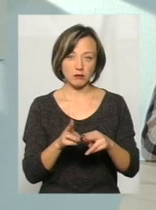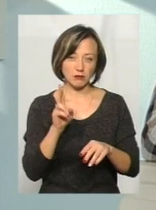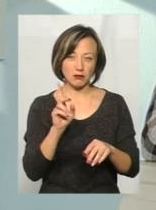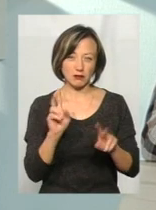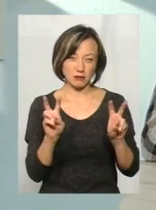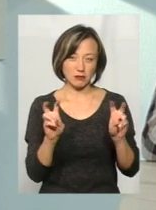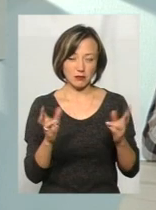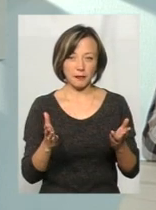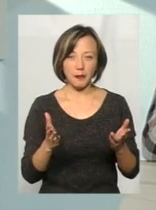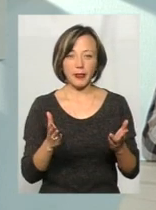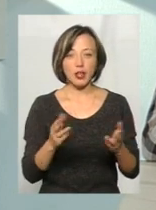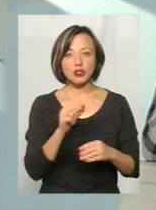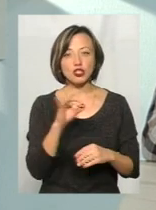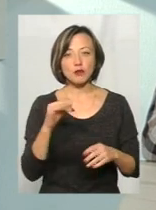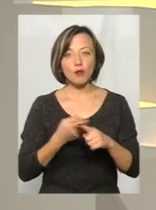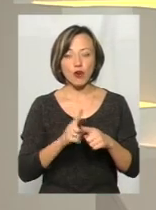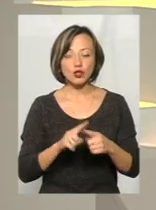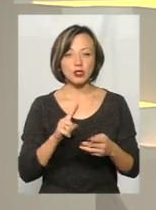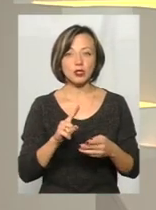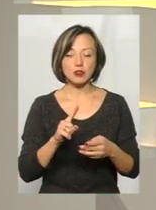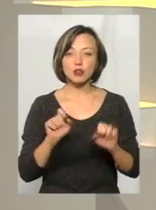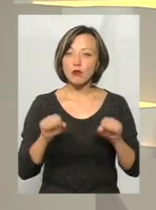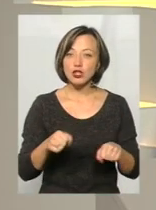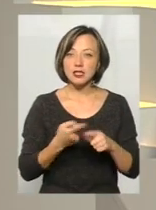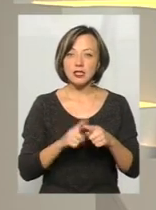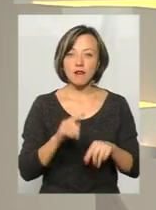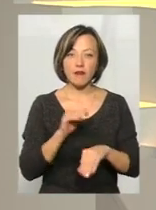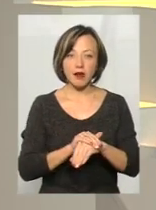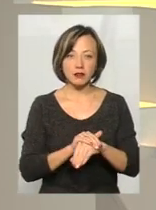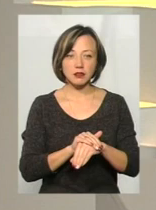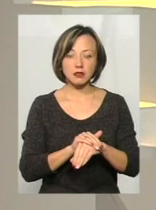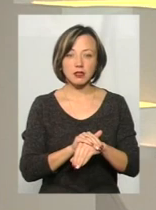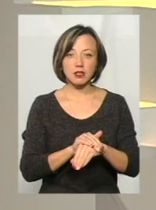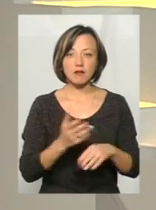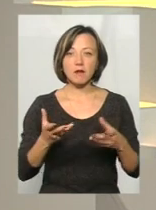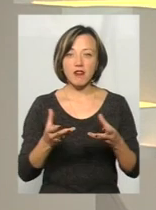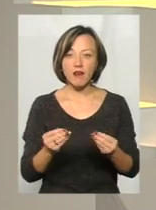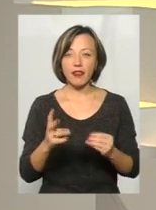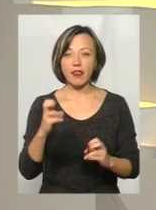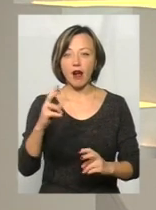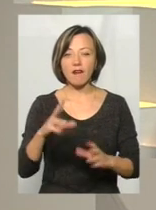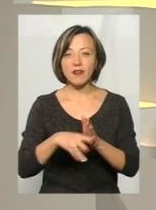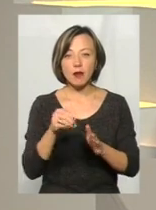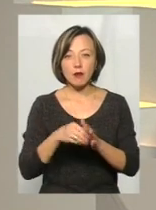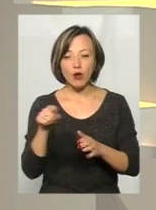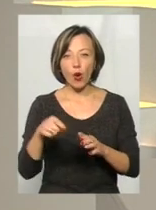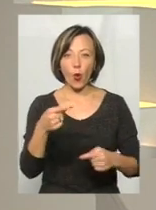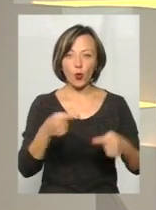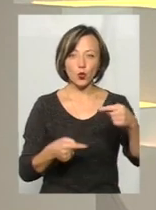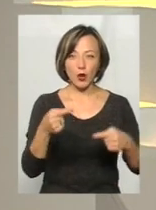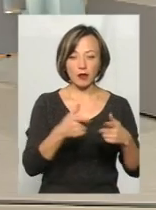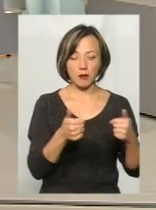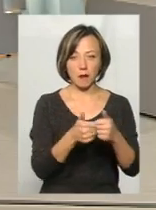Чи може цей факт обігруватися під час виборів конкурентами тих чи інших